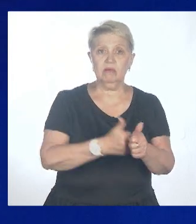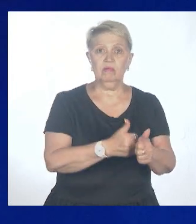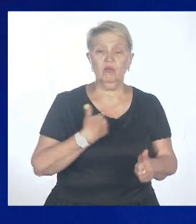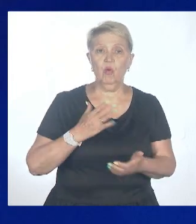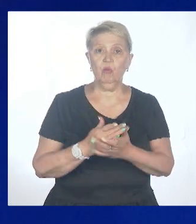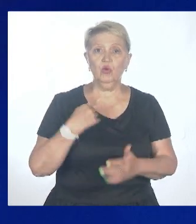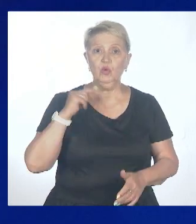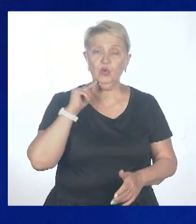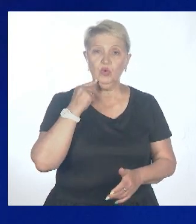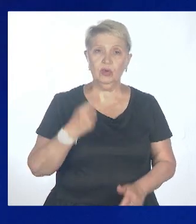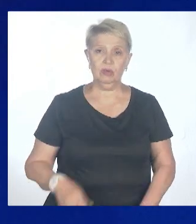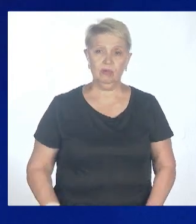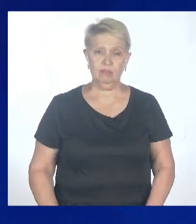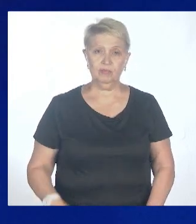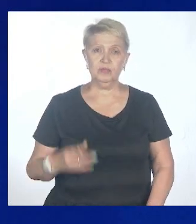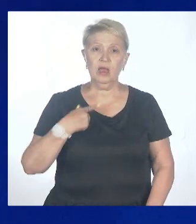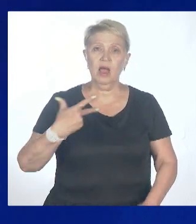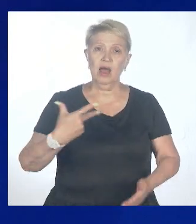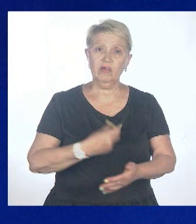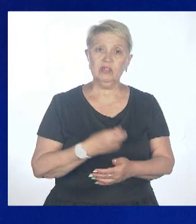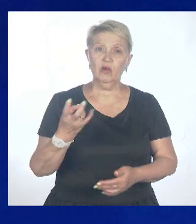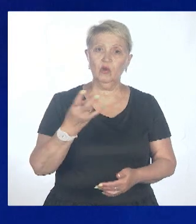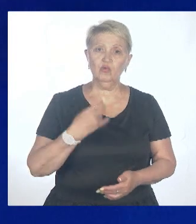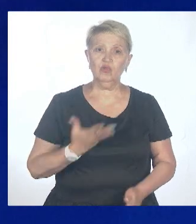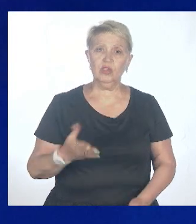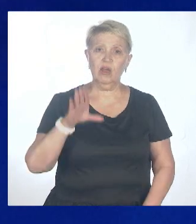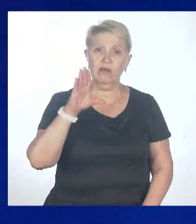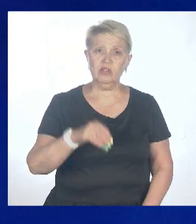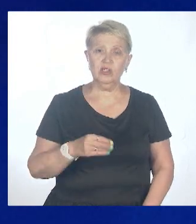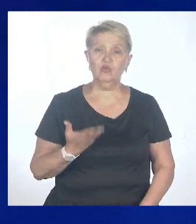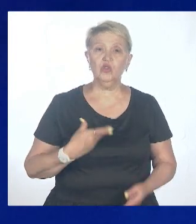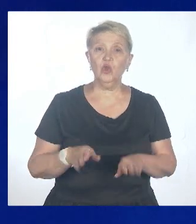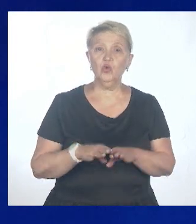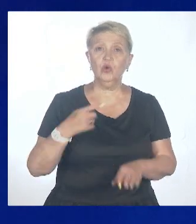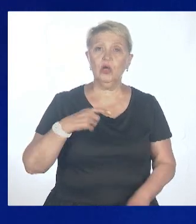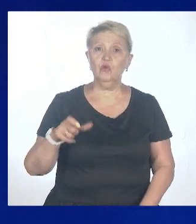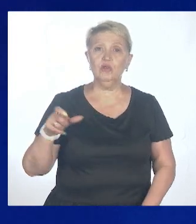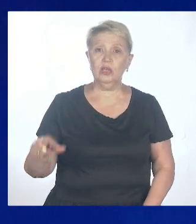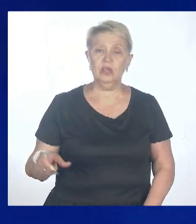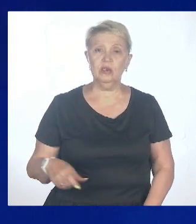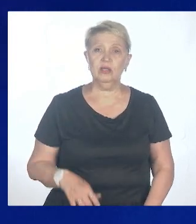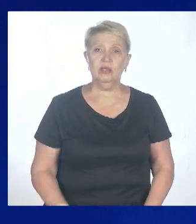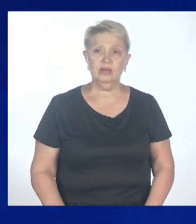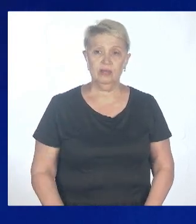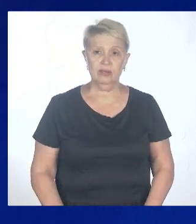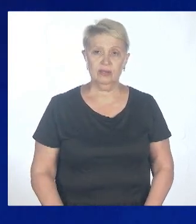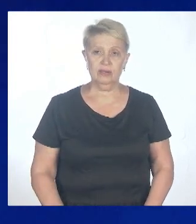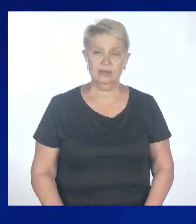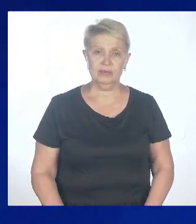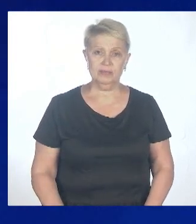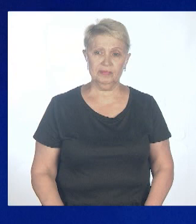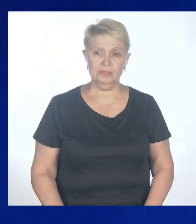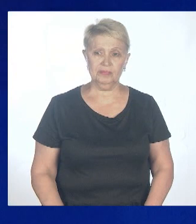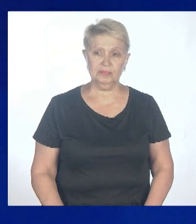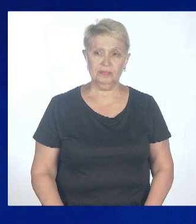вакцинировать нужно не только людей, но и вообще всю биомассу. понимаете, полевых не получится вакцинировать. Они даже в переписи не